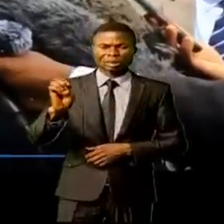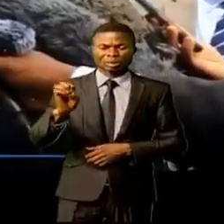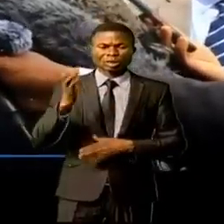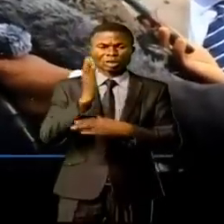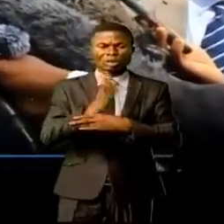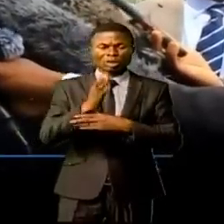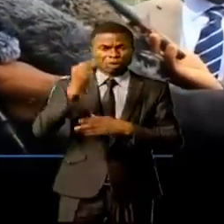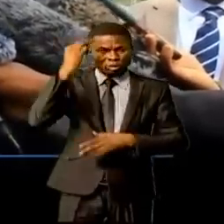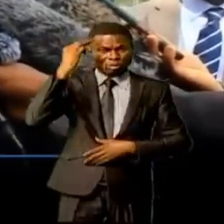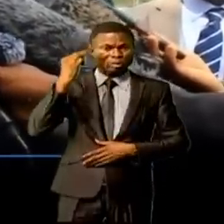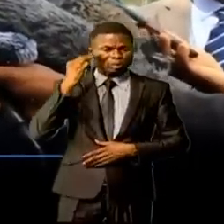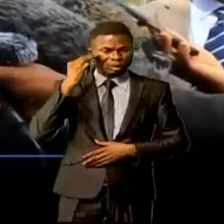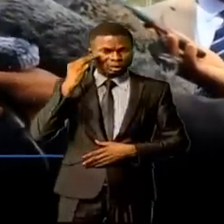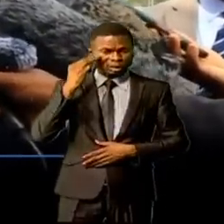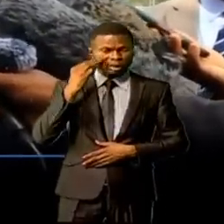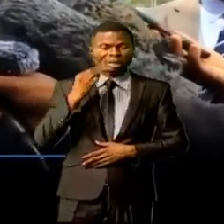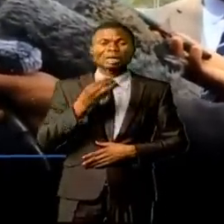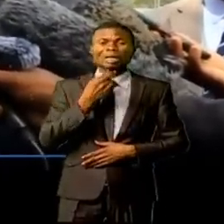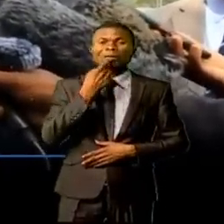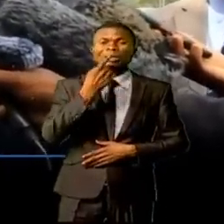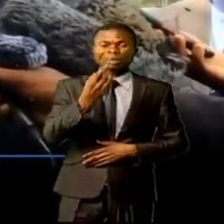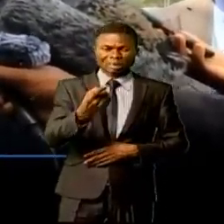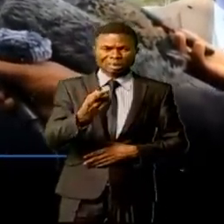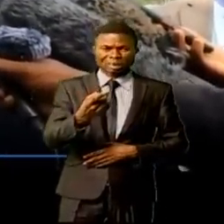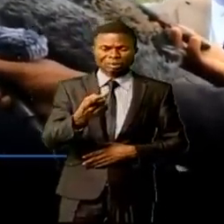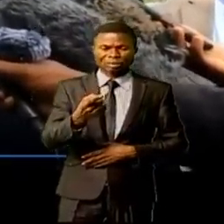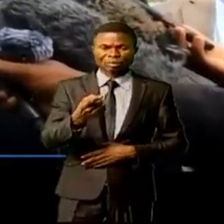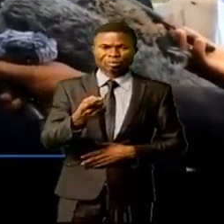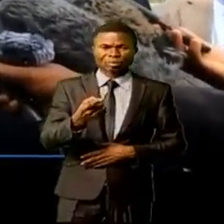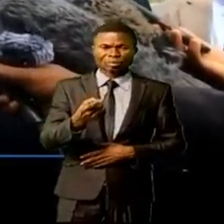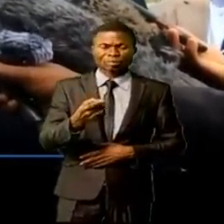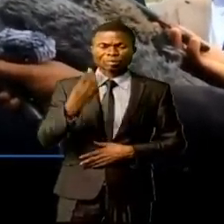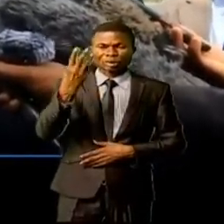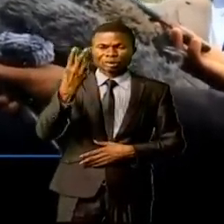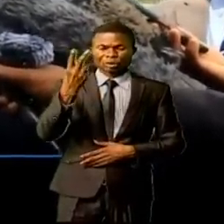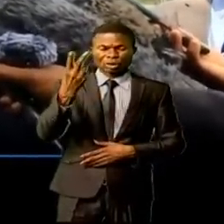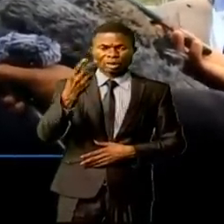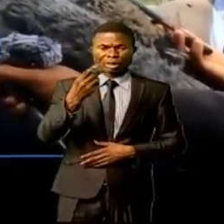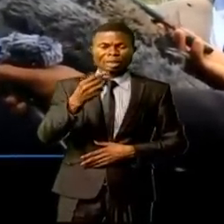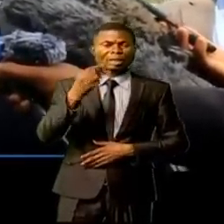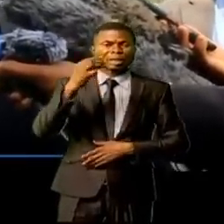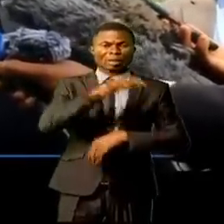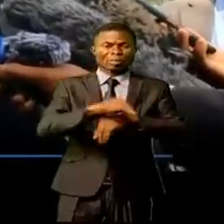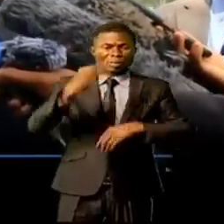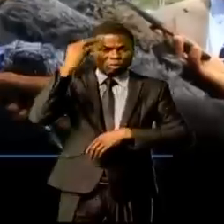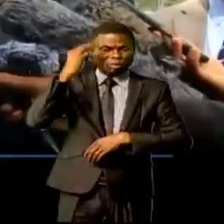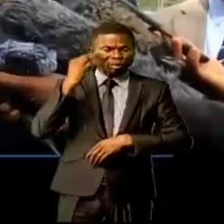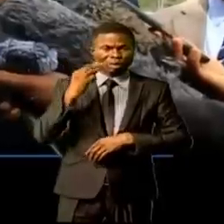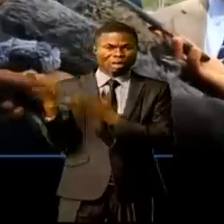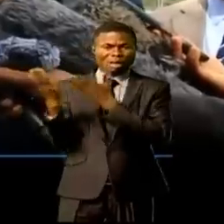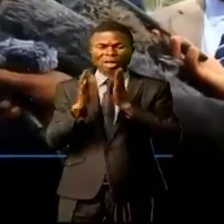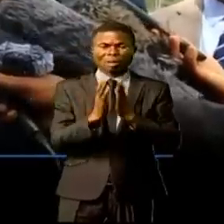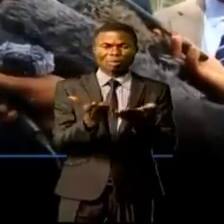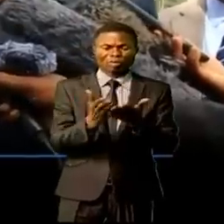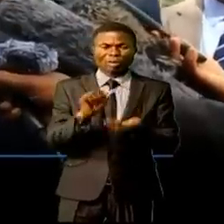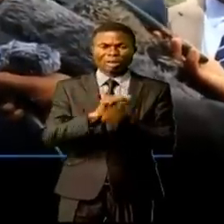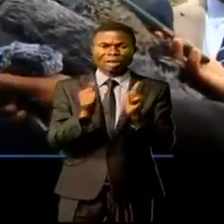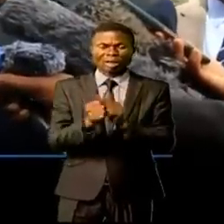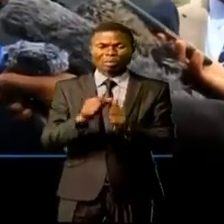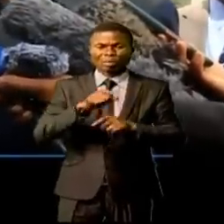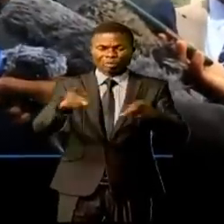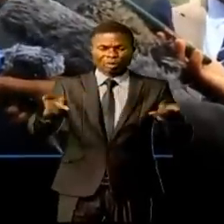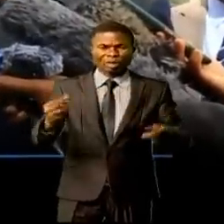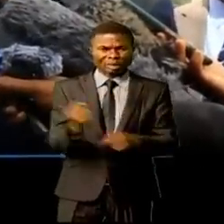des ministres entendu avait instruit les deux ministères du portefeuille et donc des affaires foncières de